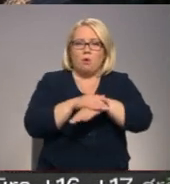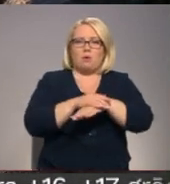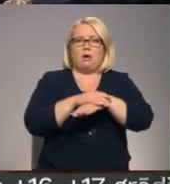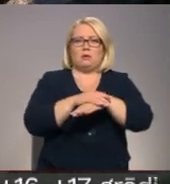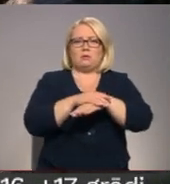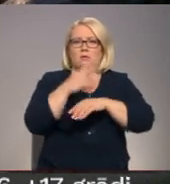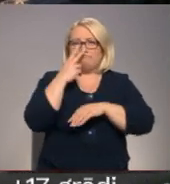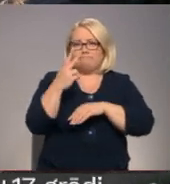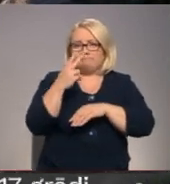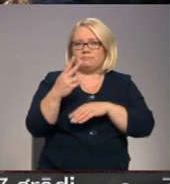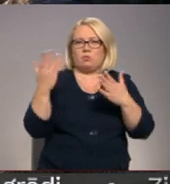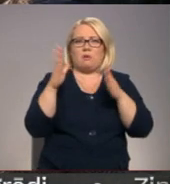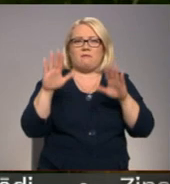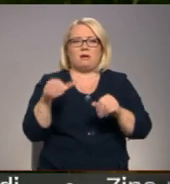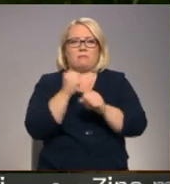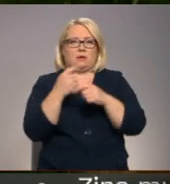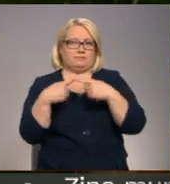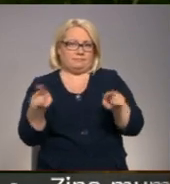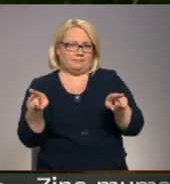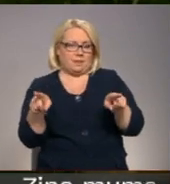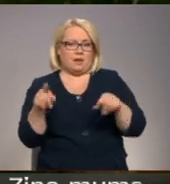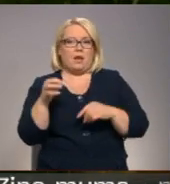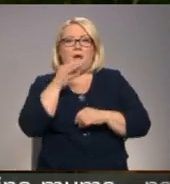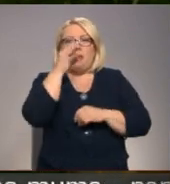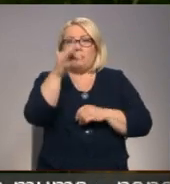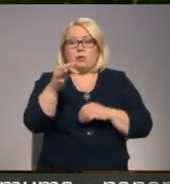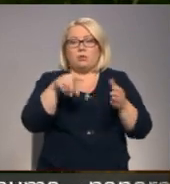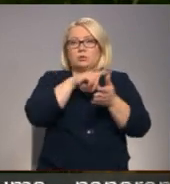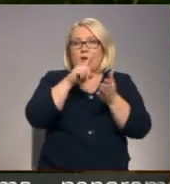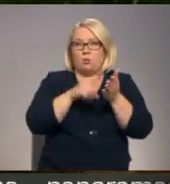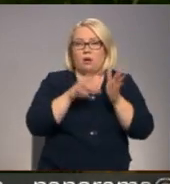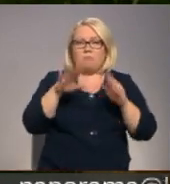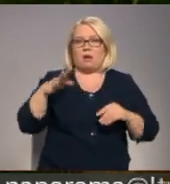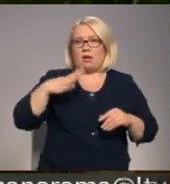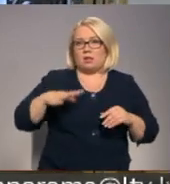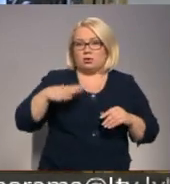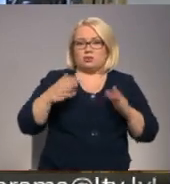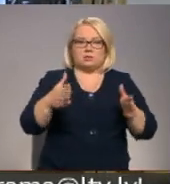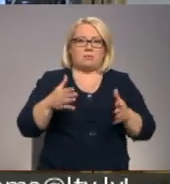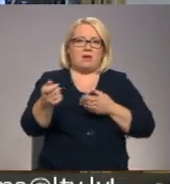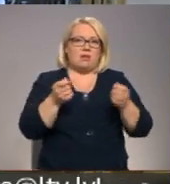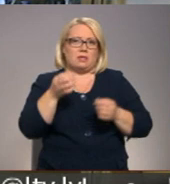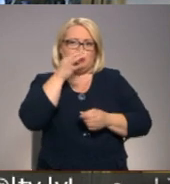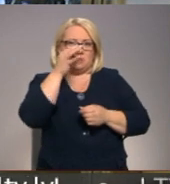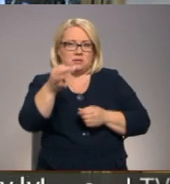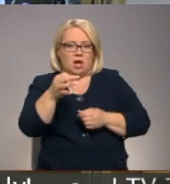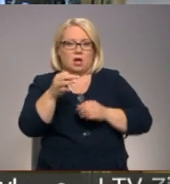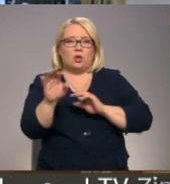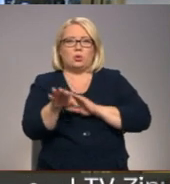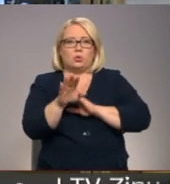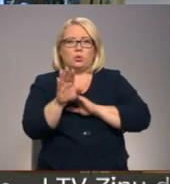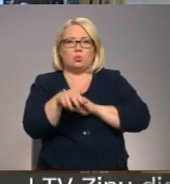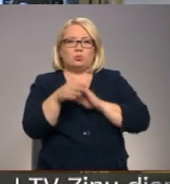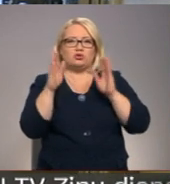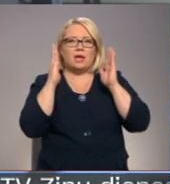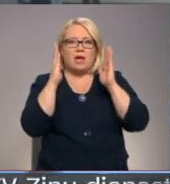paskatīties, ko mēs varējām darīt savādāk. Atbildot uz jautājumu par gaidīšanu, slimnīcas vadību uzsver, ka tukši uzņemšanas nodeļas